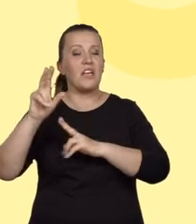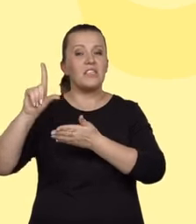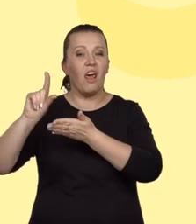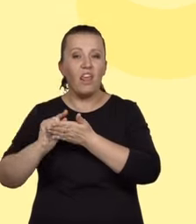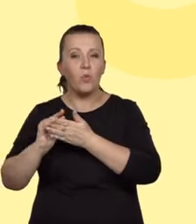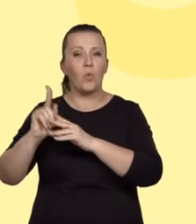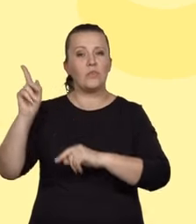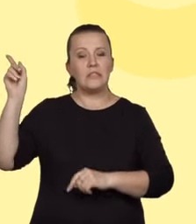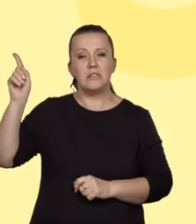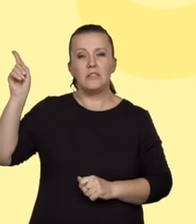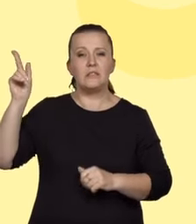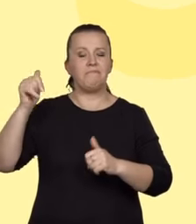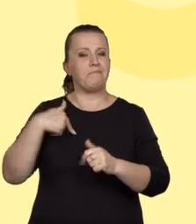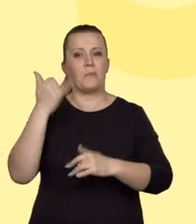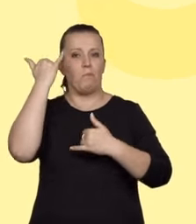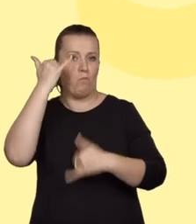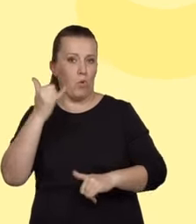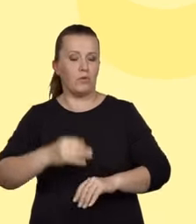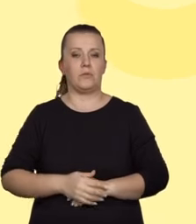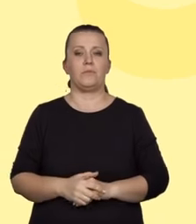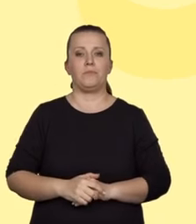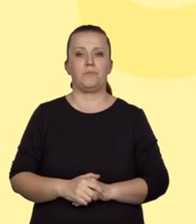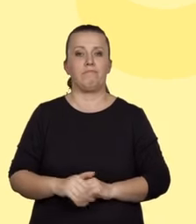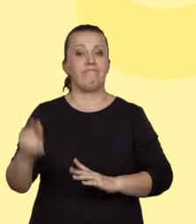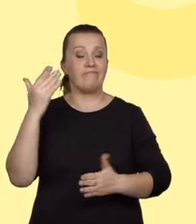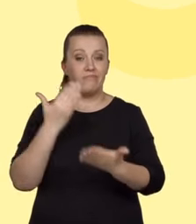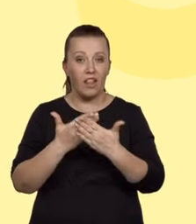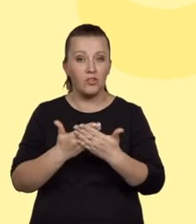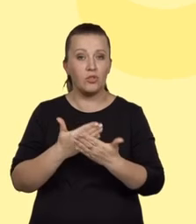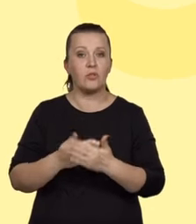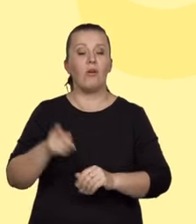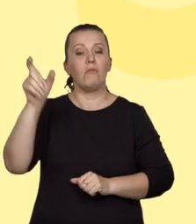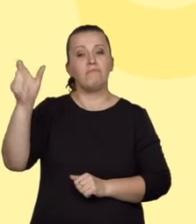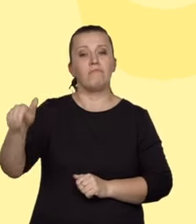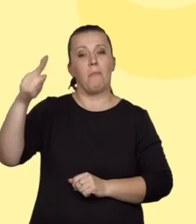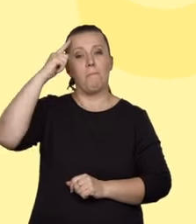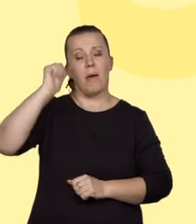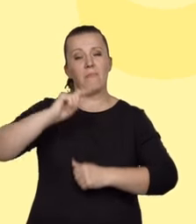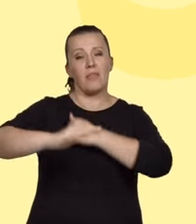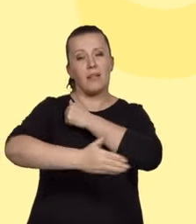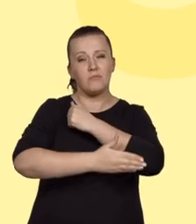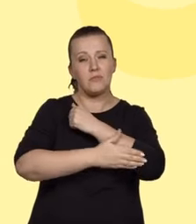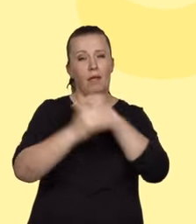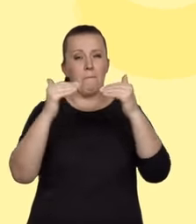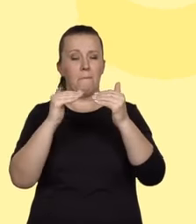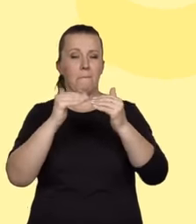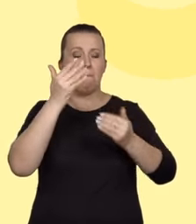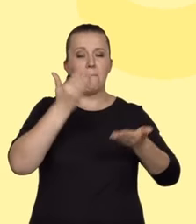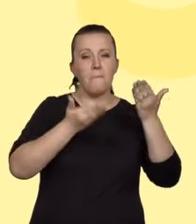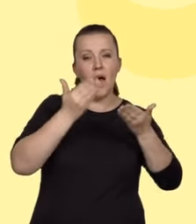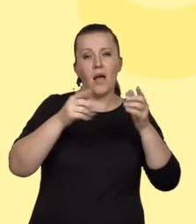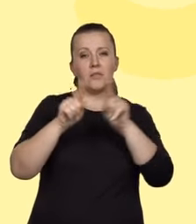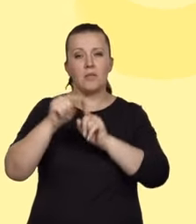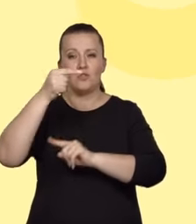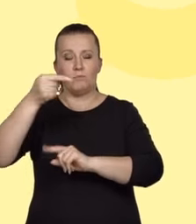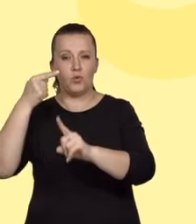zdającego należy uznać za niepoprawne. Pomimo zastosowania zasad bilansu masy i ładunku, zdający